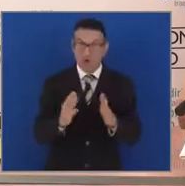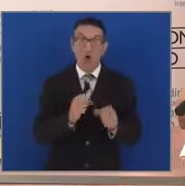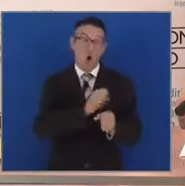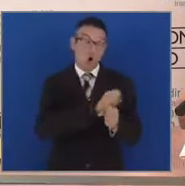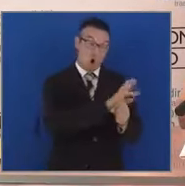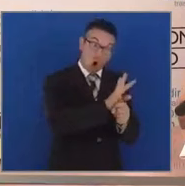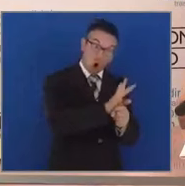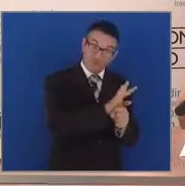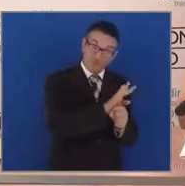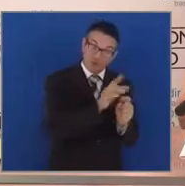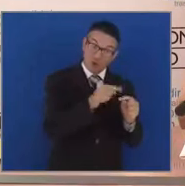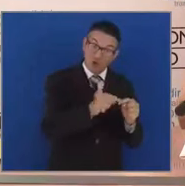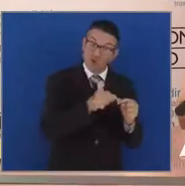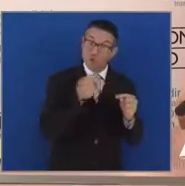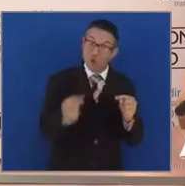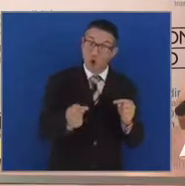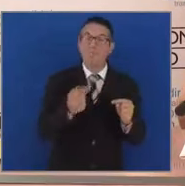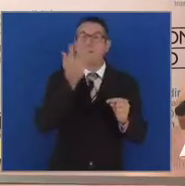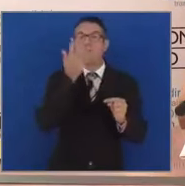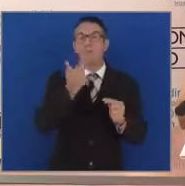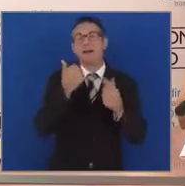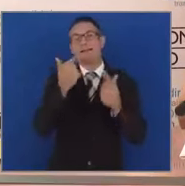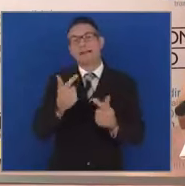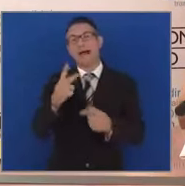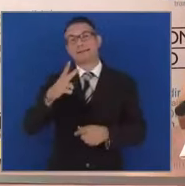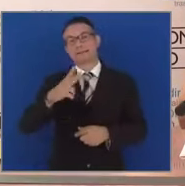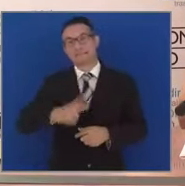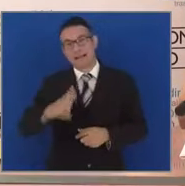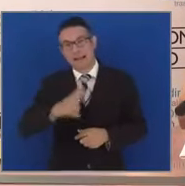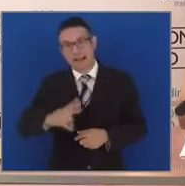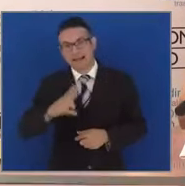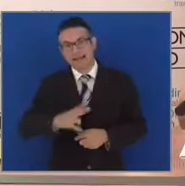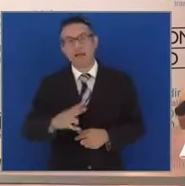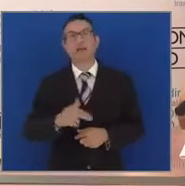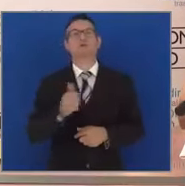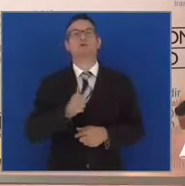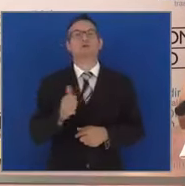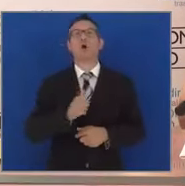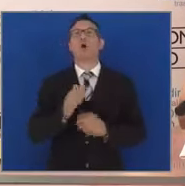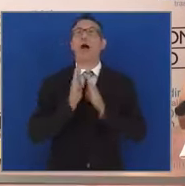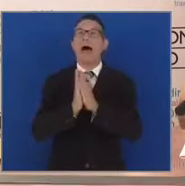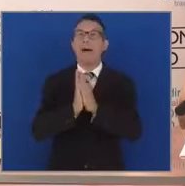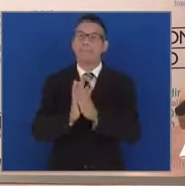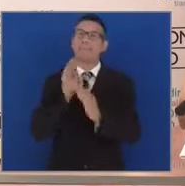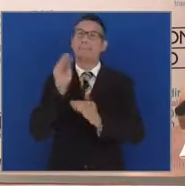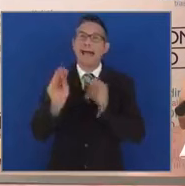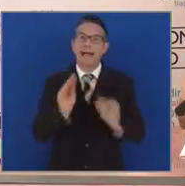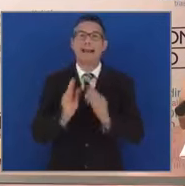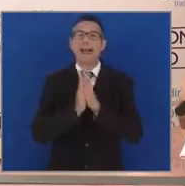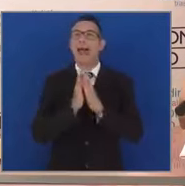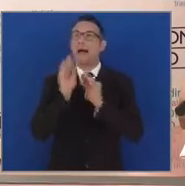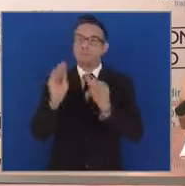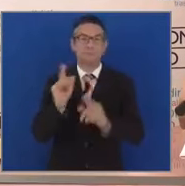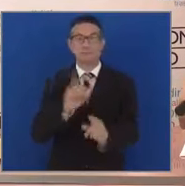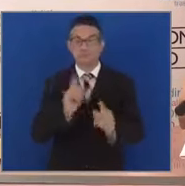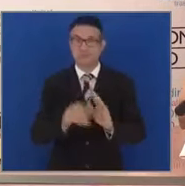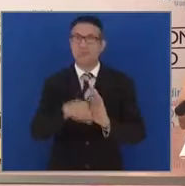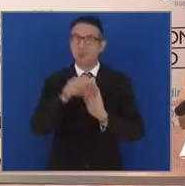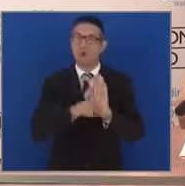costruire speranza non sulla base di appelli, ma di una programmazione concreta.